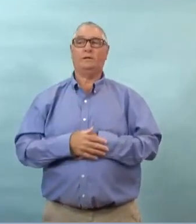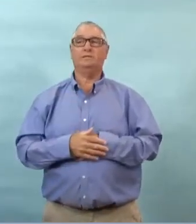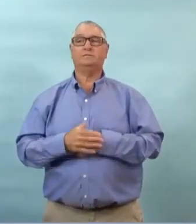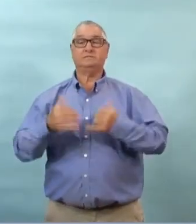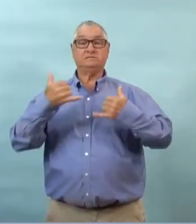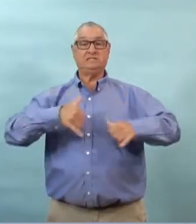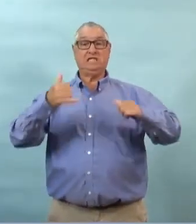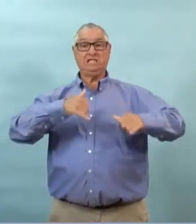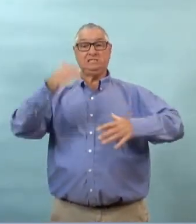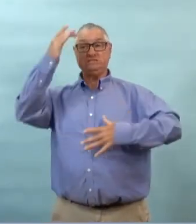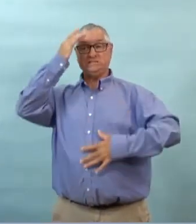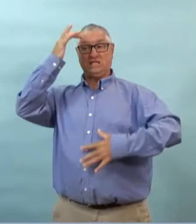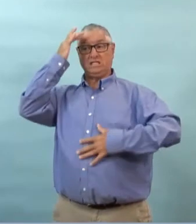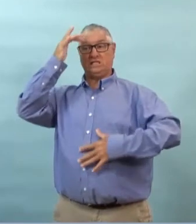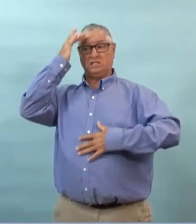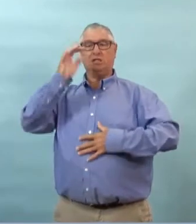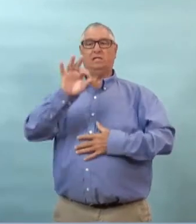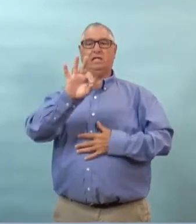le début de la crise est de